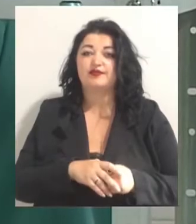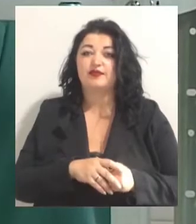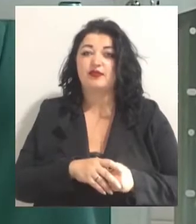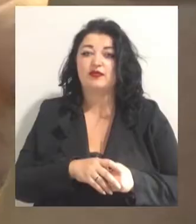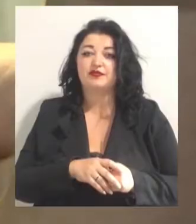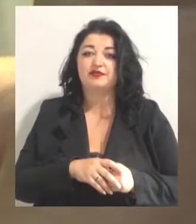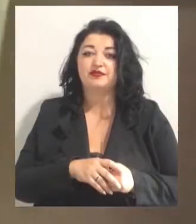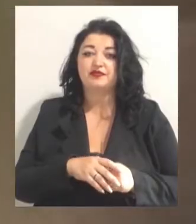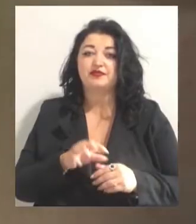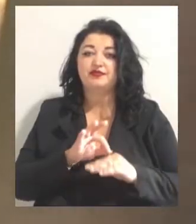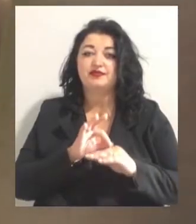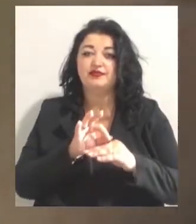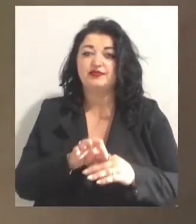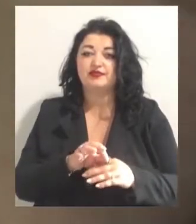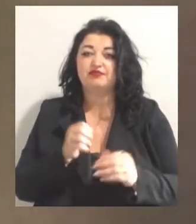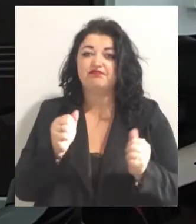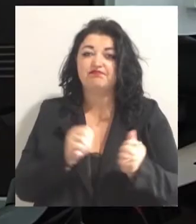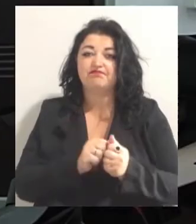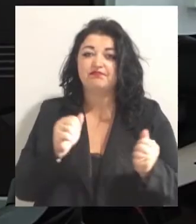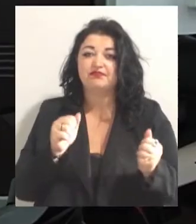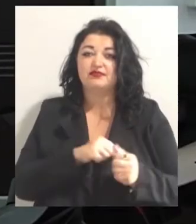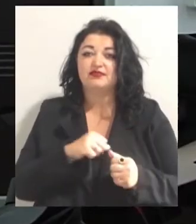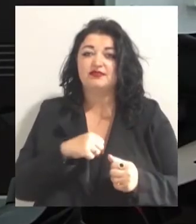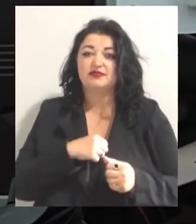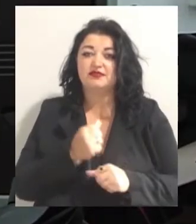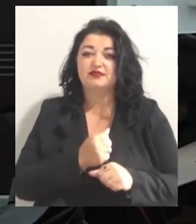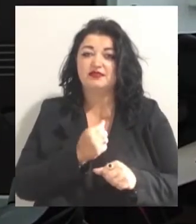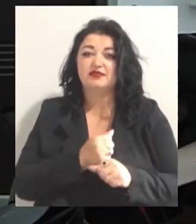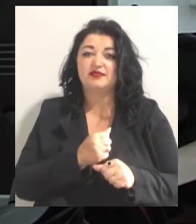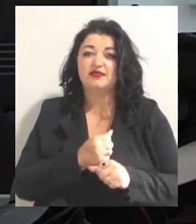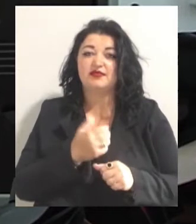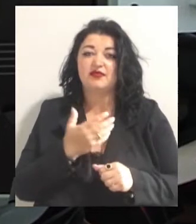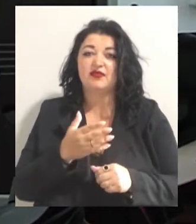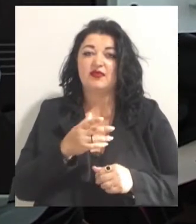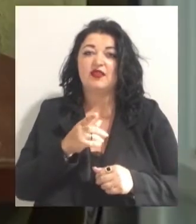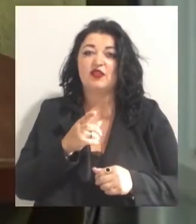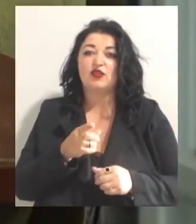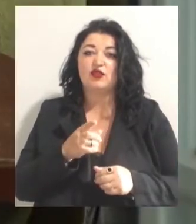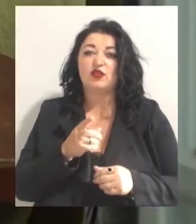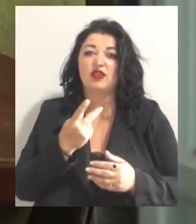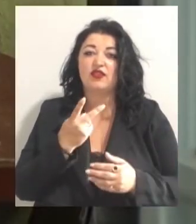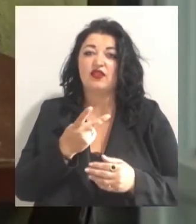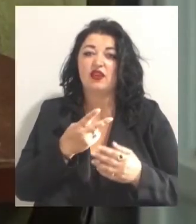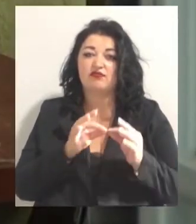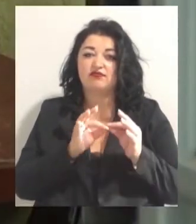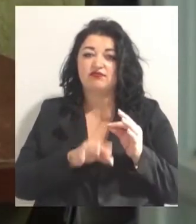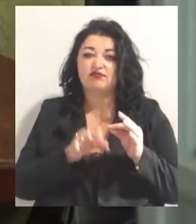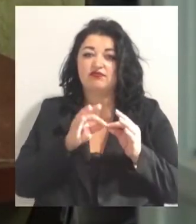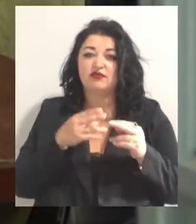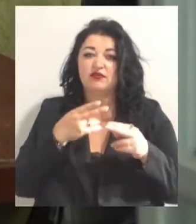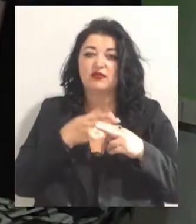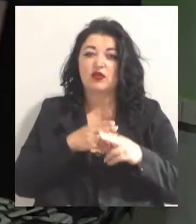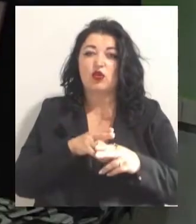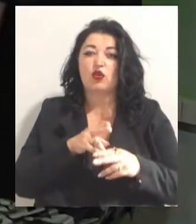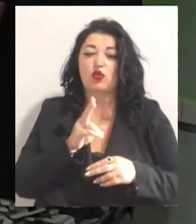приходять у вигляді спресованої основи – композиту. За допомогу латексного клею до нього пришивають два різні шари технологічної конопляної тканини,